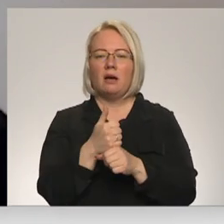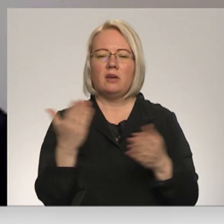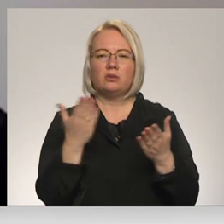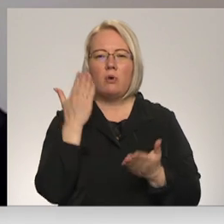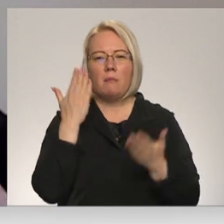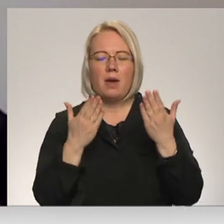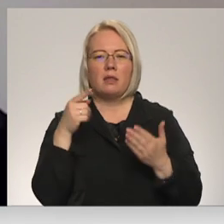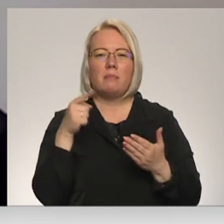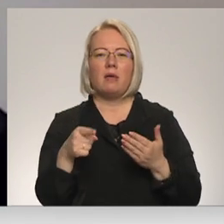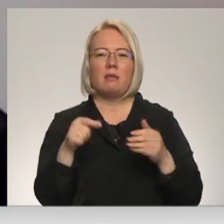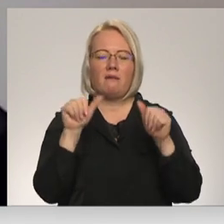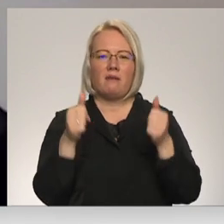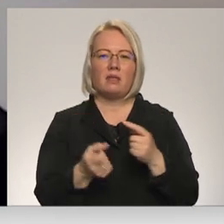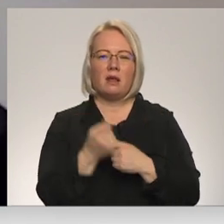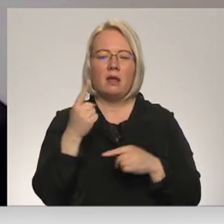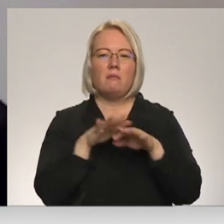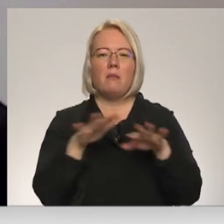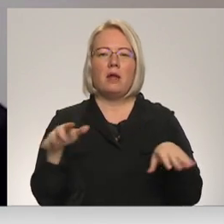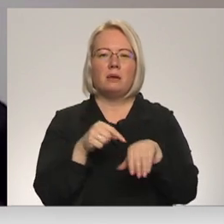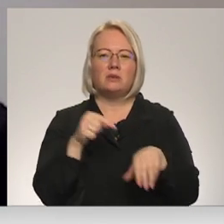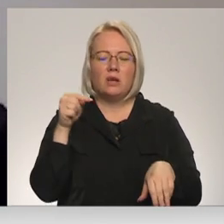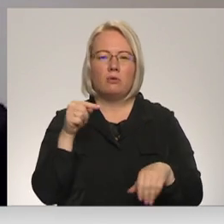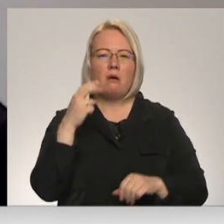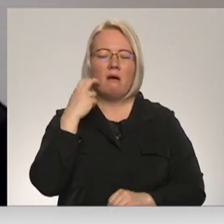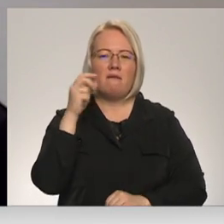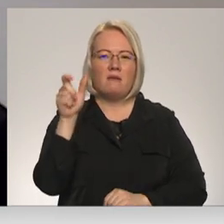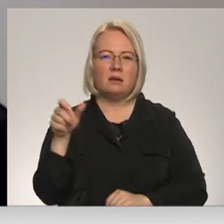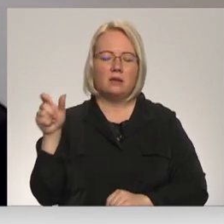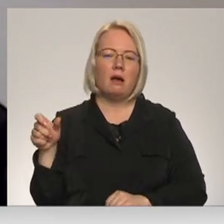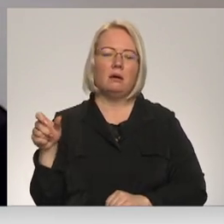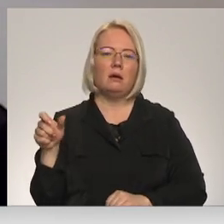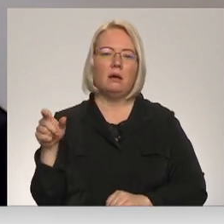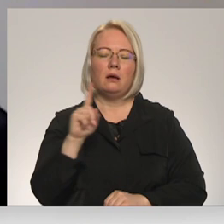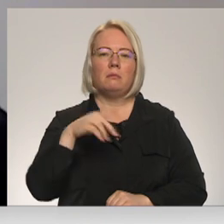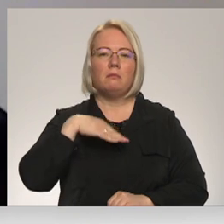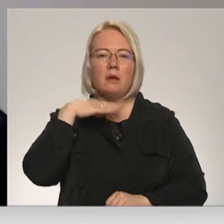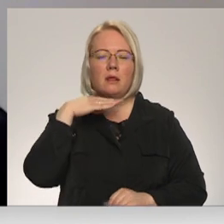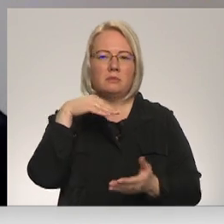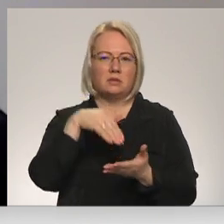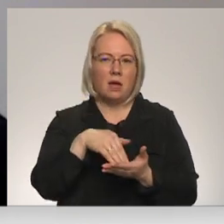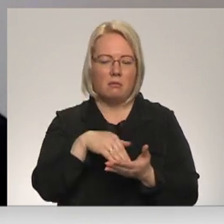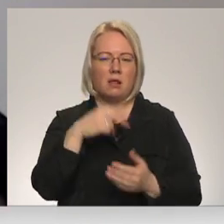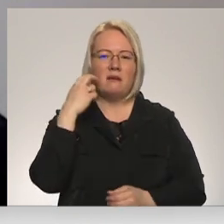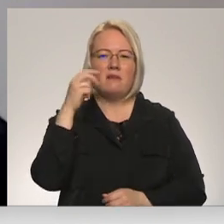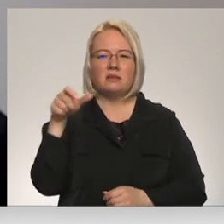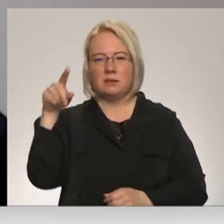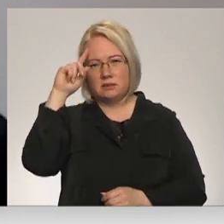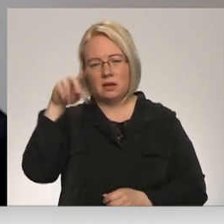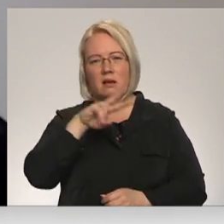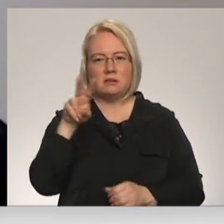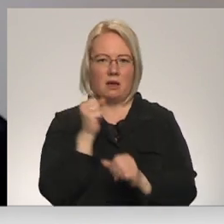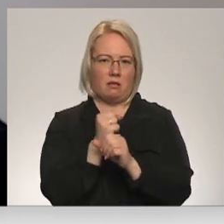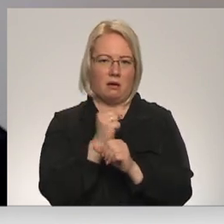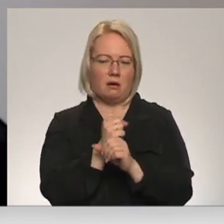šādā veidā radīt, ir bērniem sajūta, ka vecāki ir pietiekami stabili, vecāki zina, kas ir jādara,